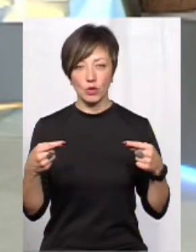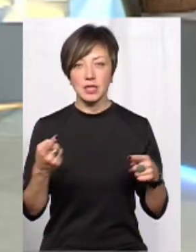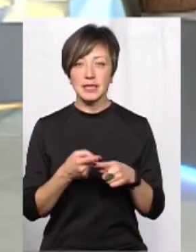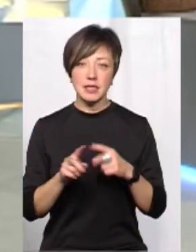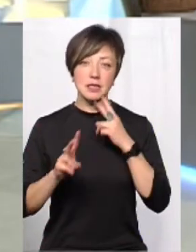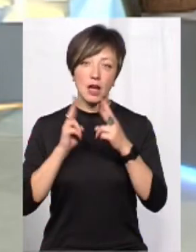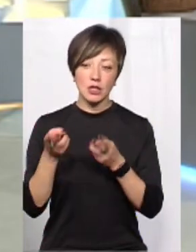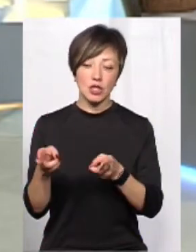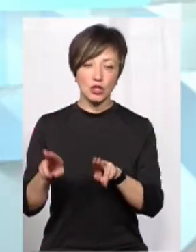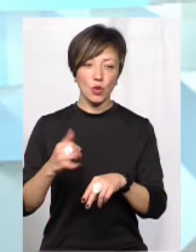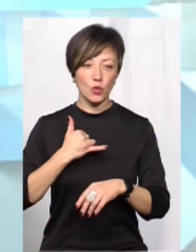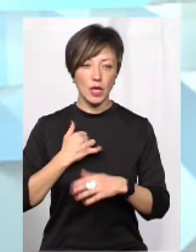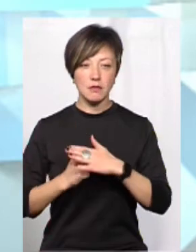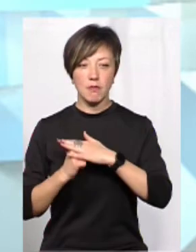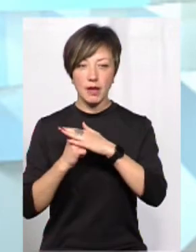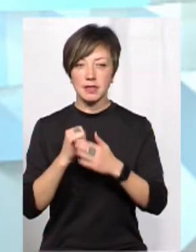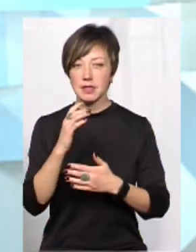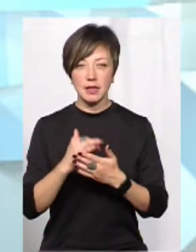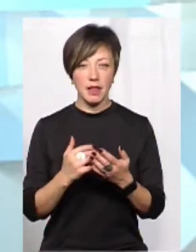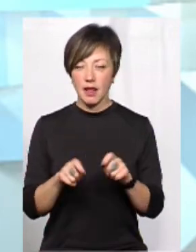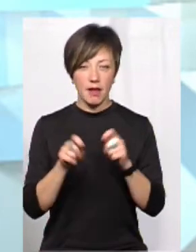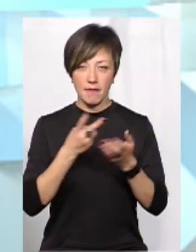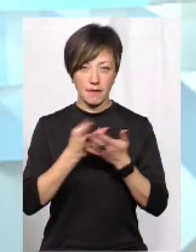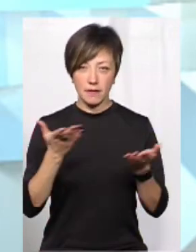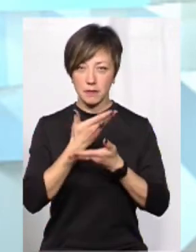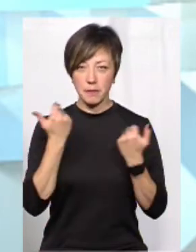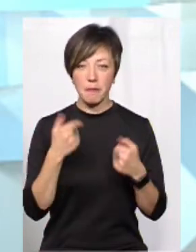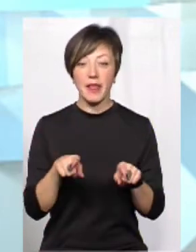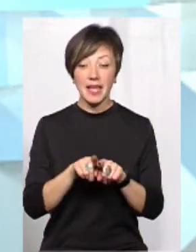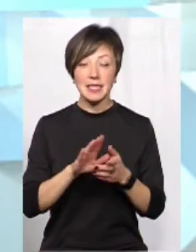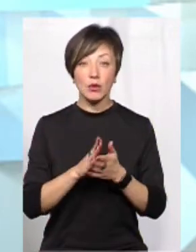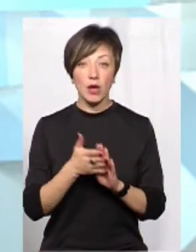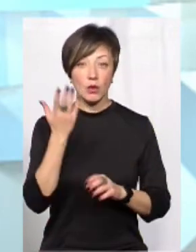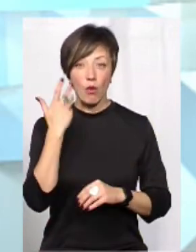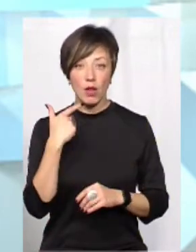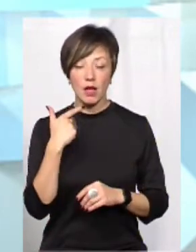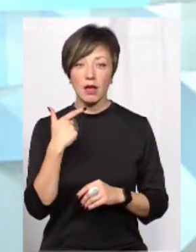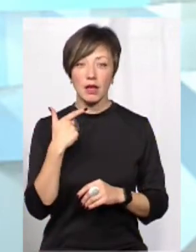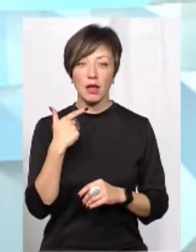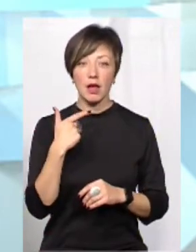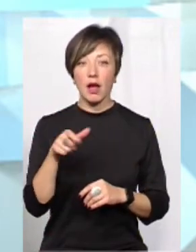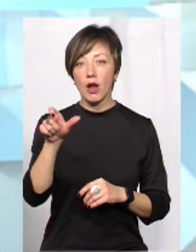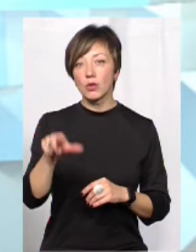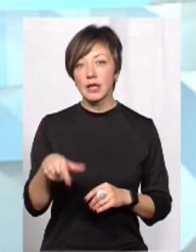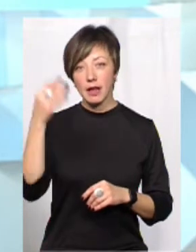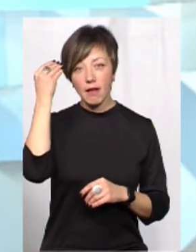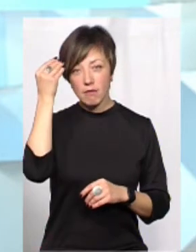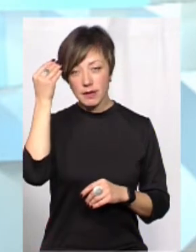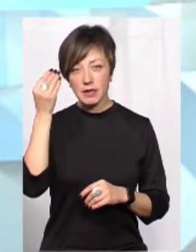Ця скарга, вона залишається у нас в базі, але ця база є недоступною. Тобто, таких ситуацій, коли там когось навмисне, там